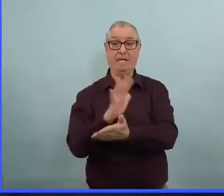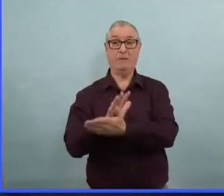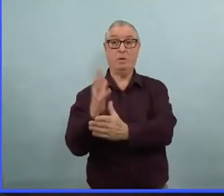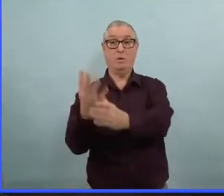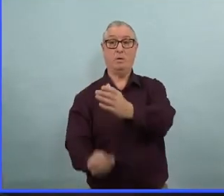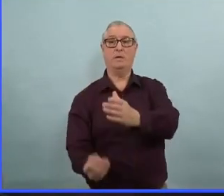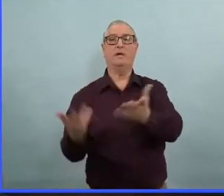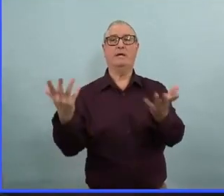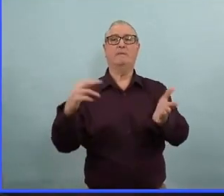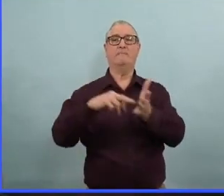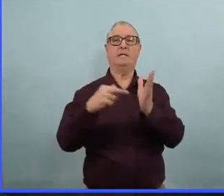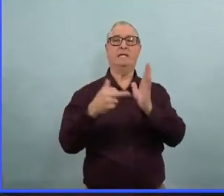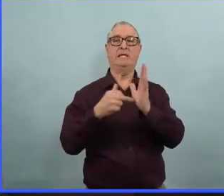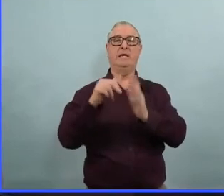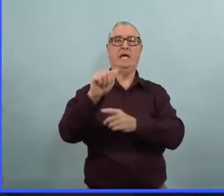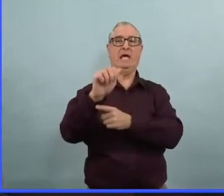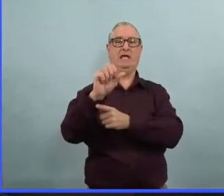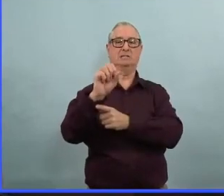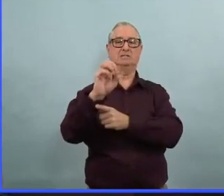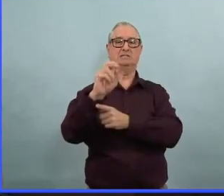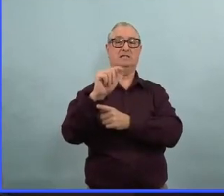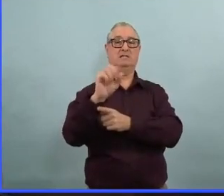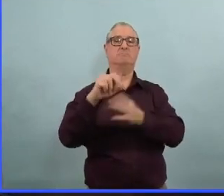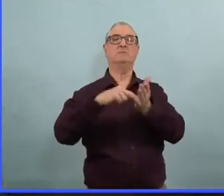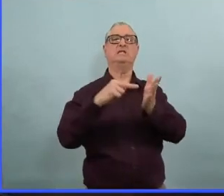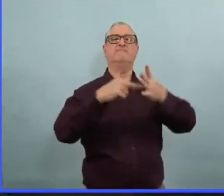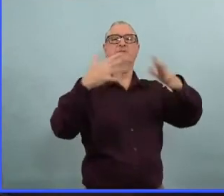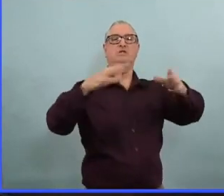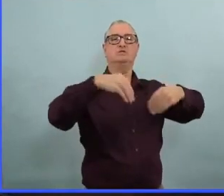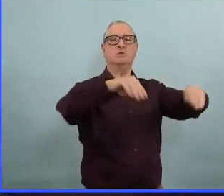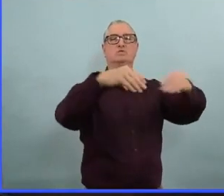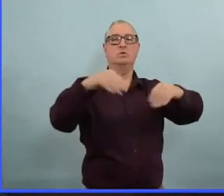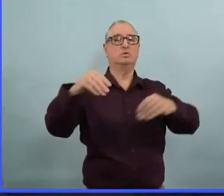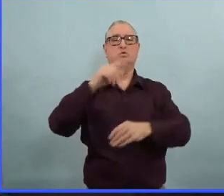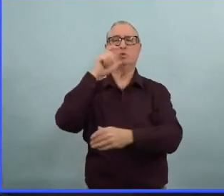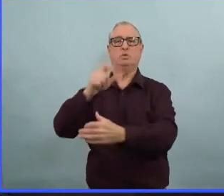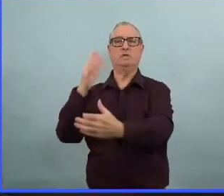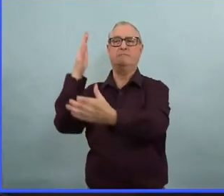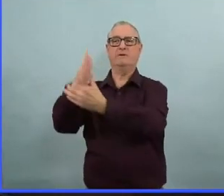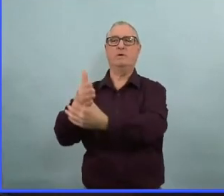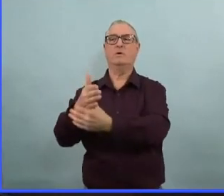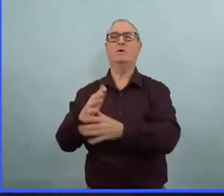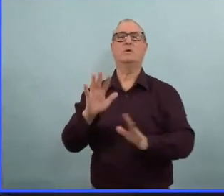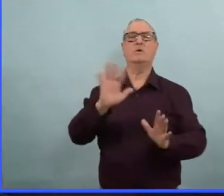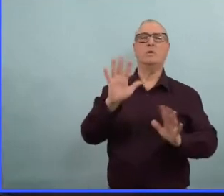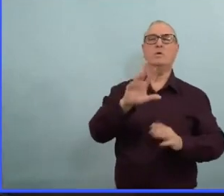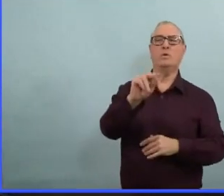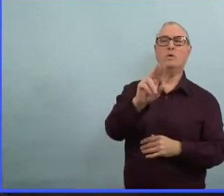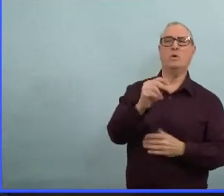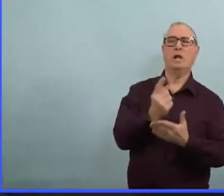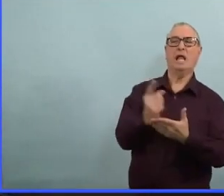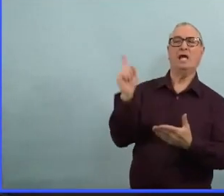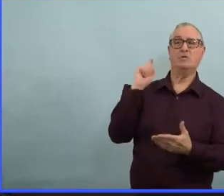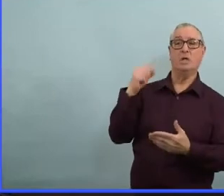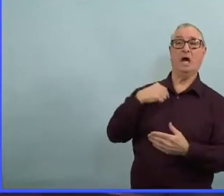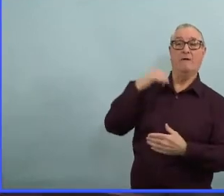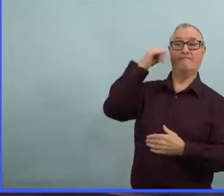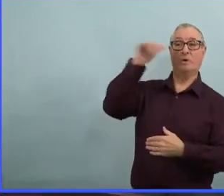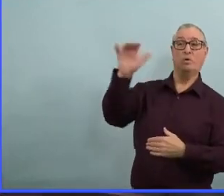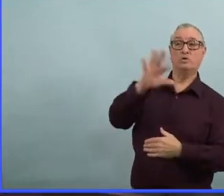mais vous devez déposer une déclaration vous ne l'avez pas fait et votre bureau même l'a confirmé